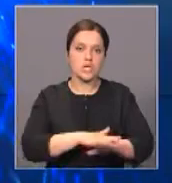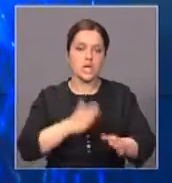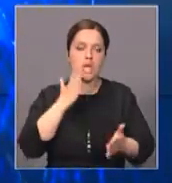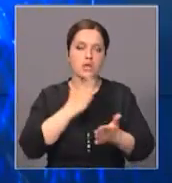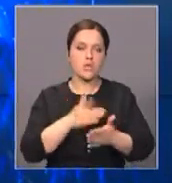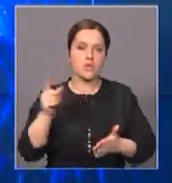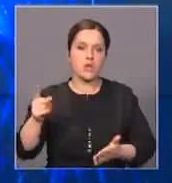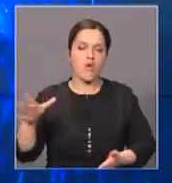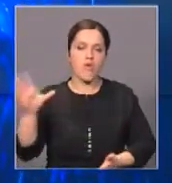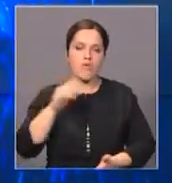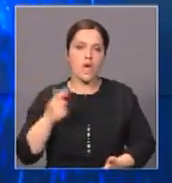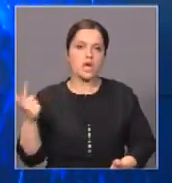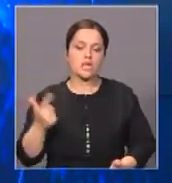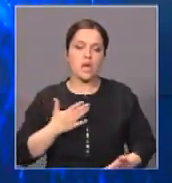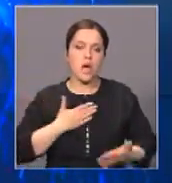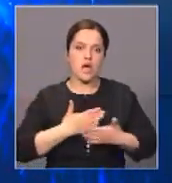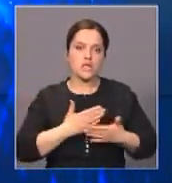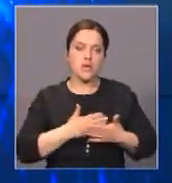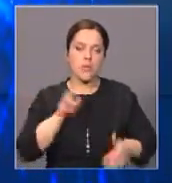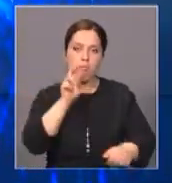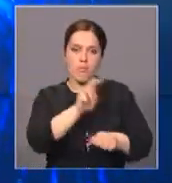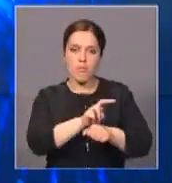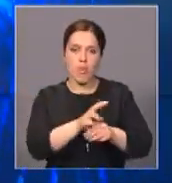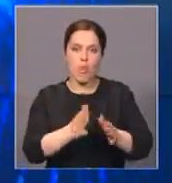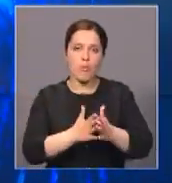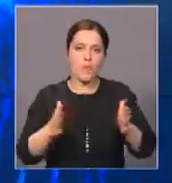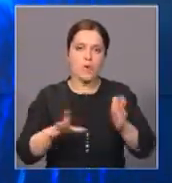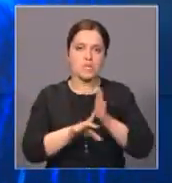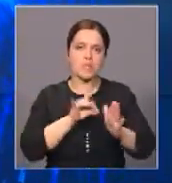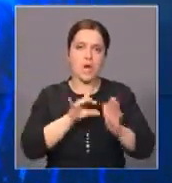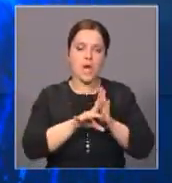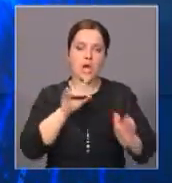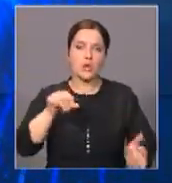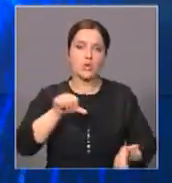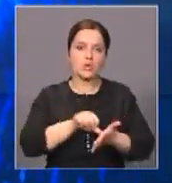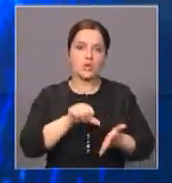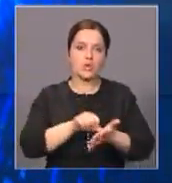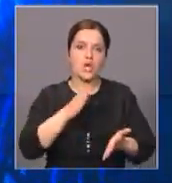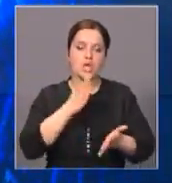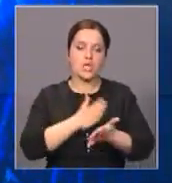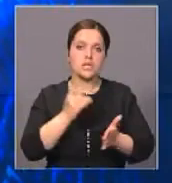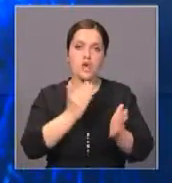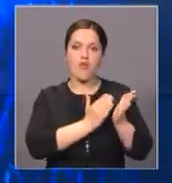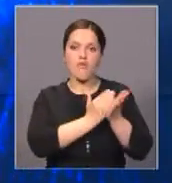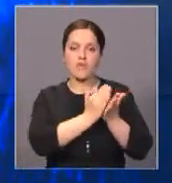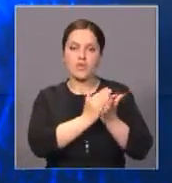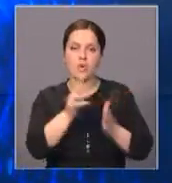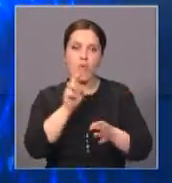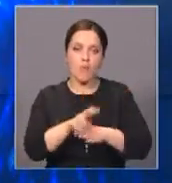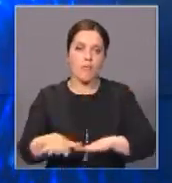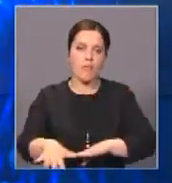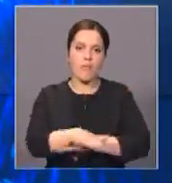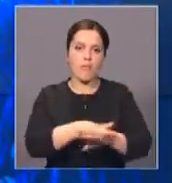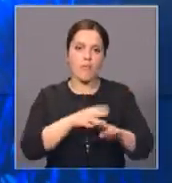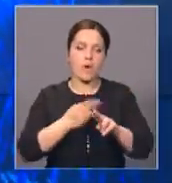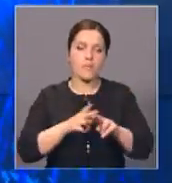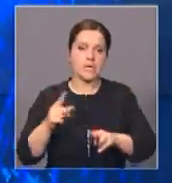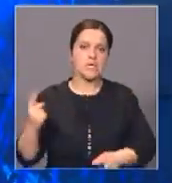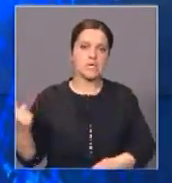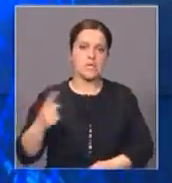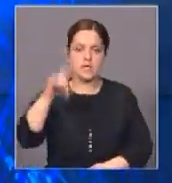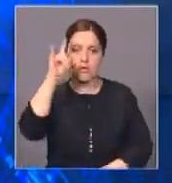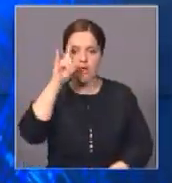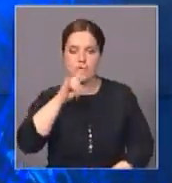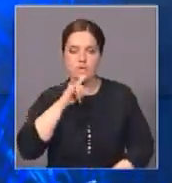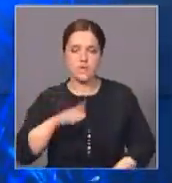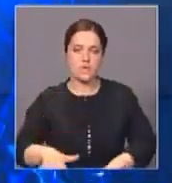проявило свою гражданскую активность. На избирательных участках была зафиксирована беспрецедентно высокая явка, что свидетельствует о единстве